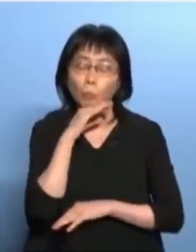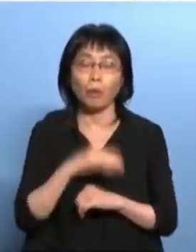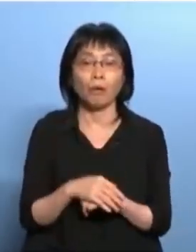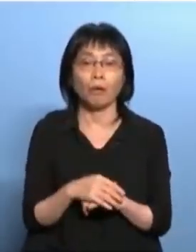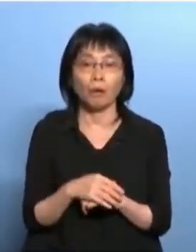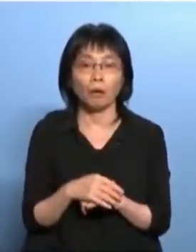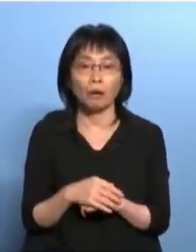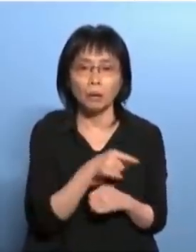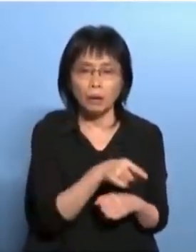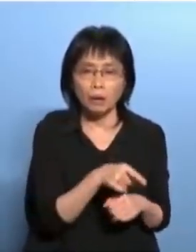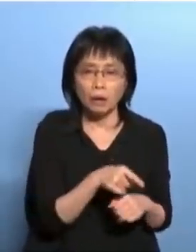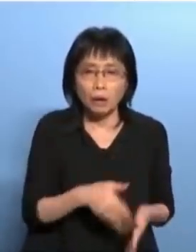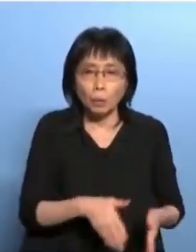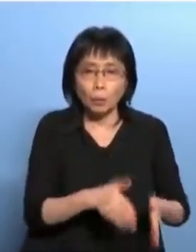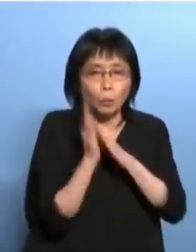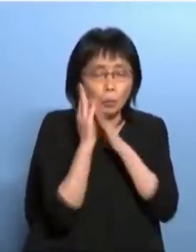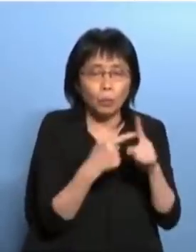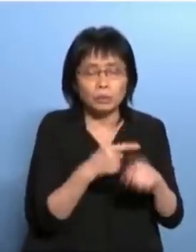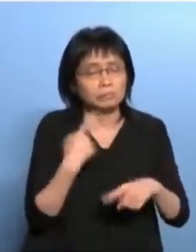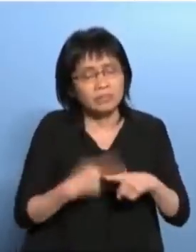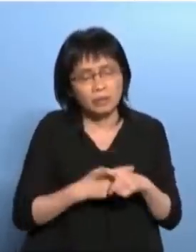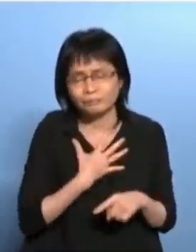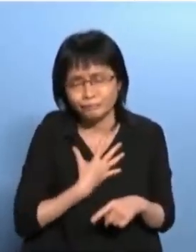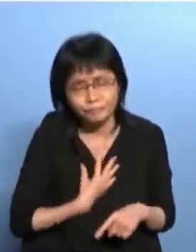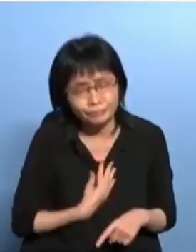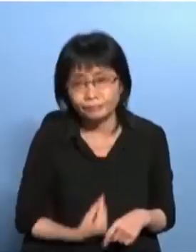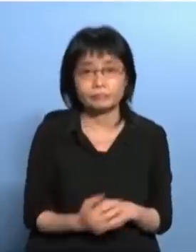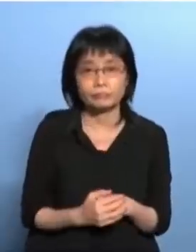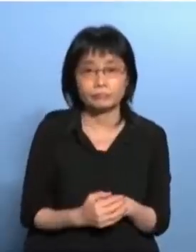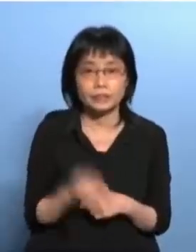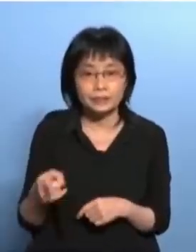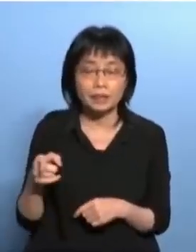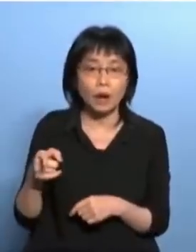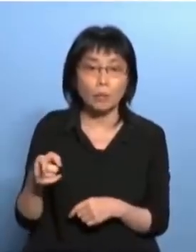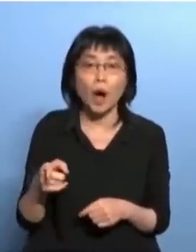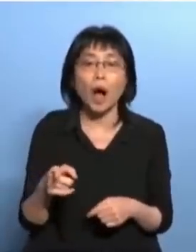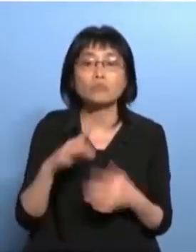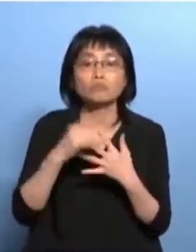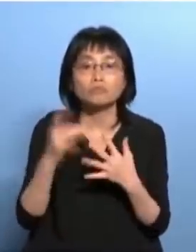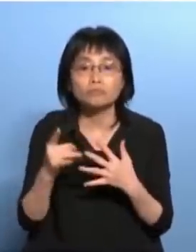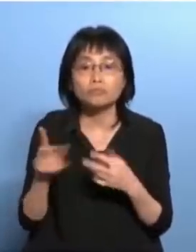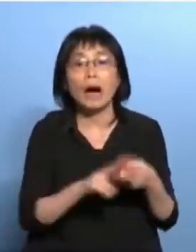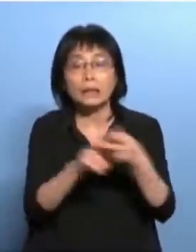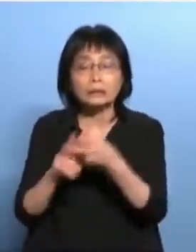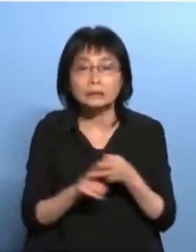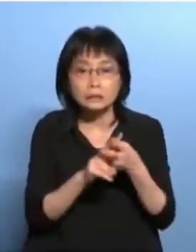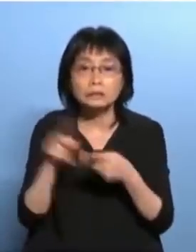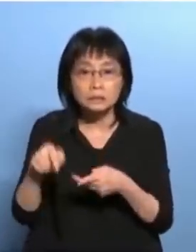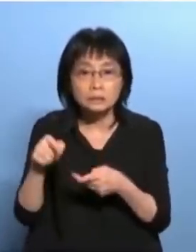真是惨不忍保还有什么亚洲最佳警察中间少了个仆字不过我不说